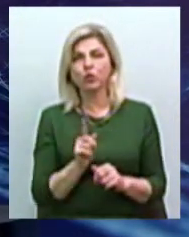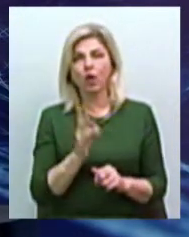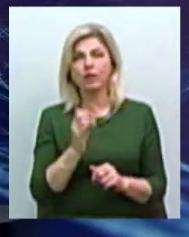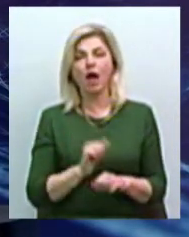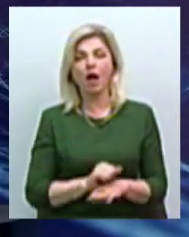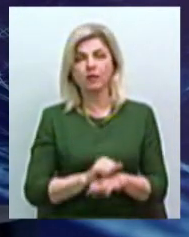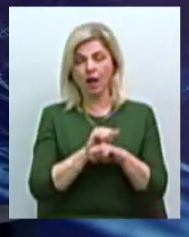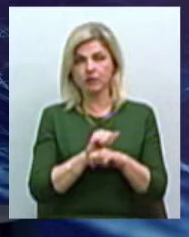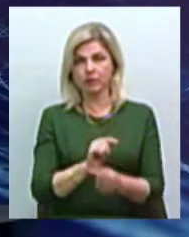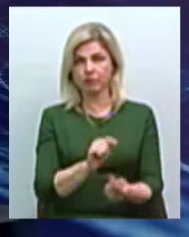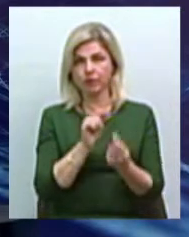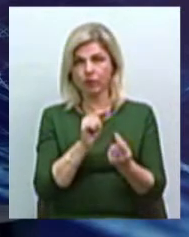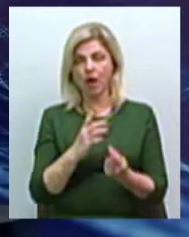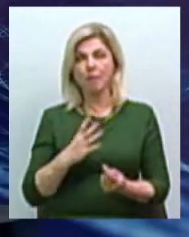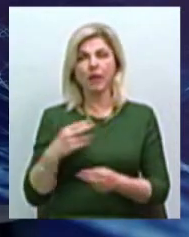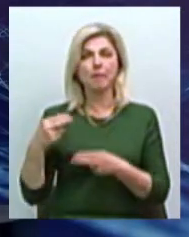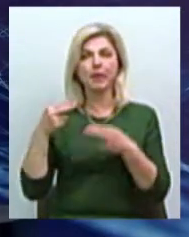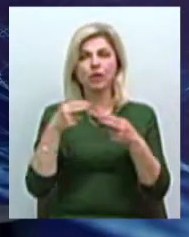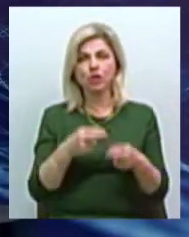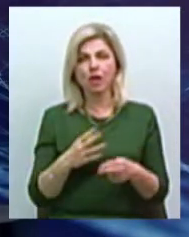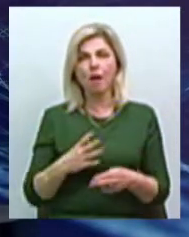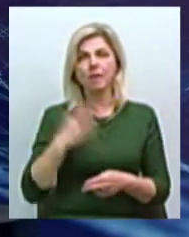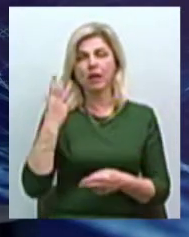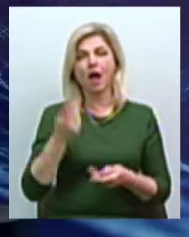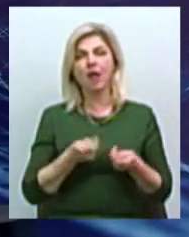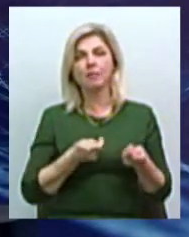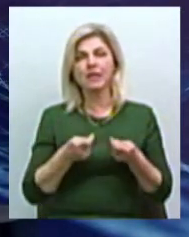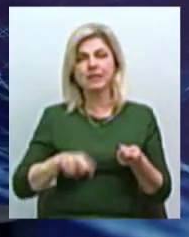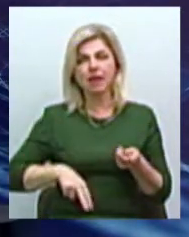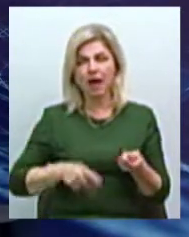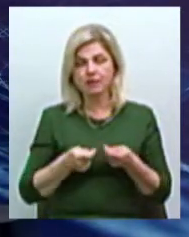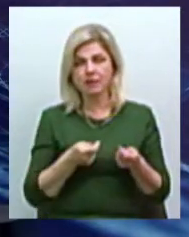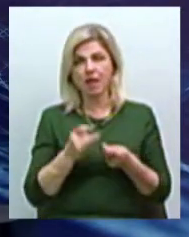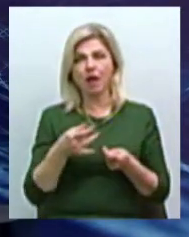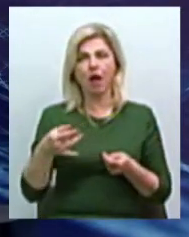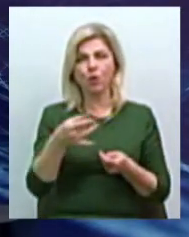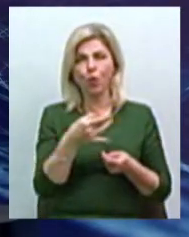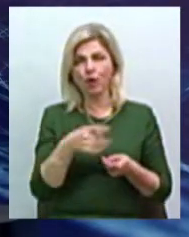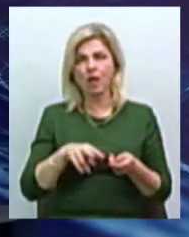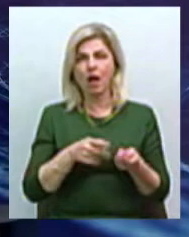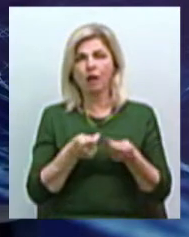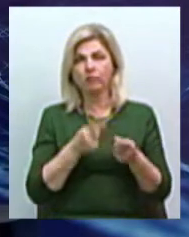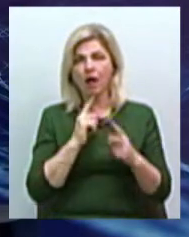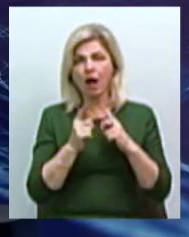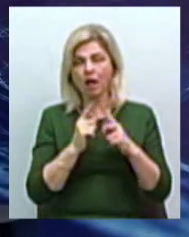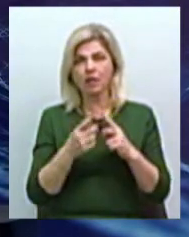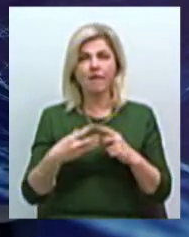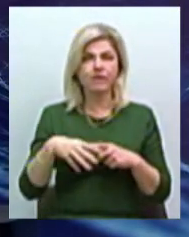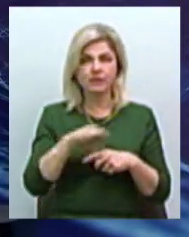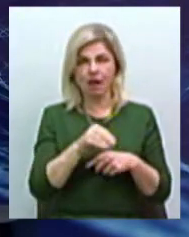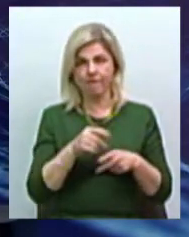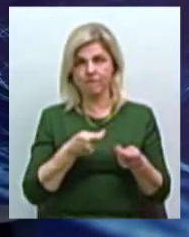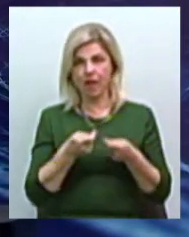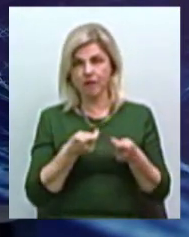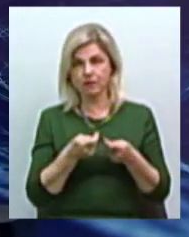протеста приїжджала додавна голова обласної адміністрації, райадміністрації, районні раді і вся власть. і, по-більшому